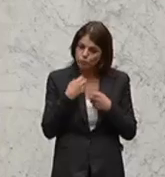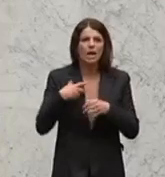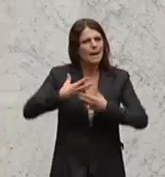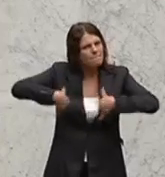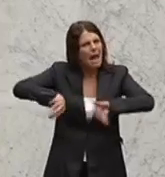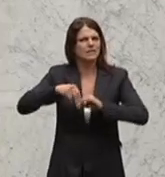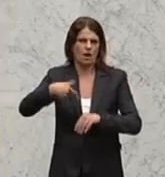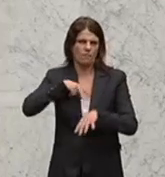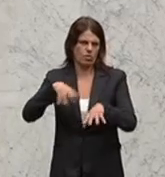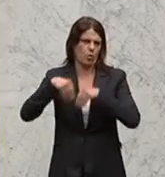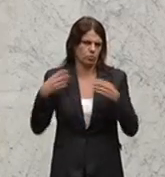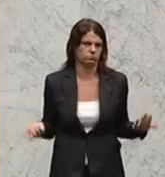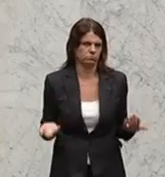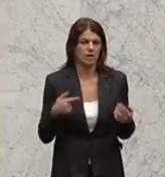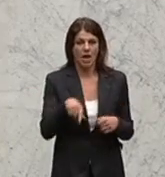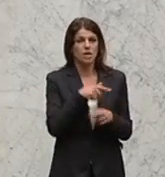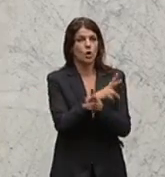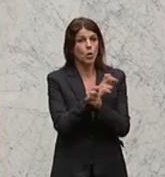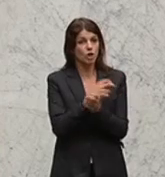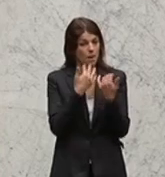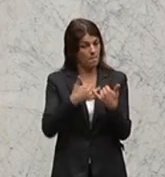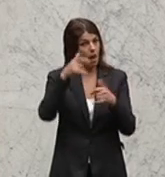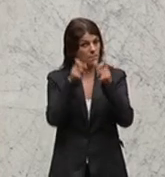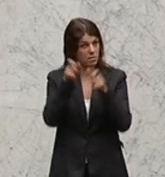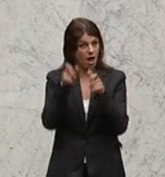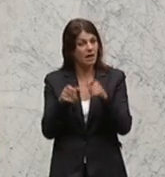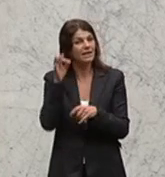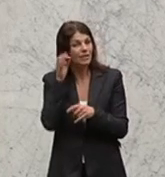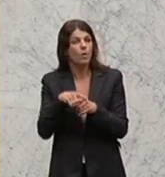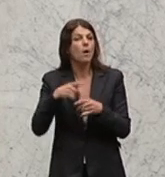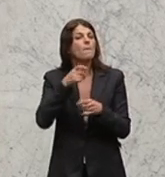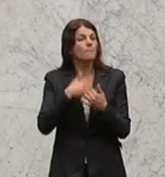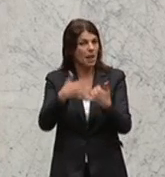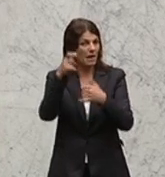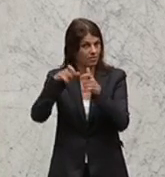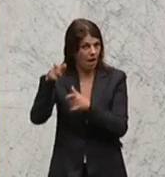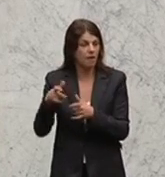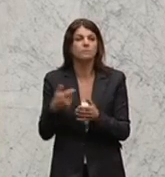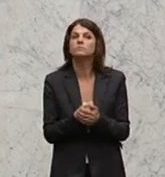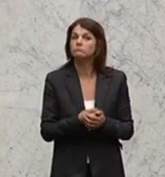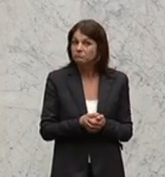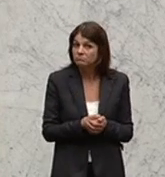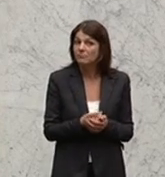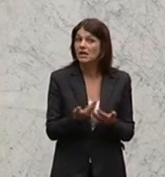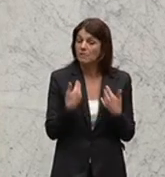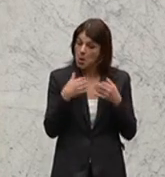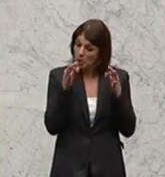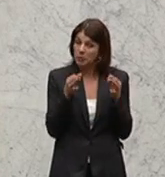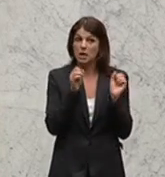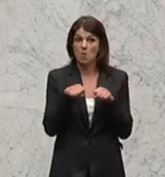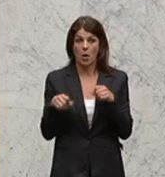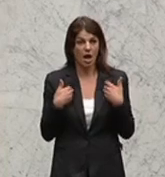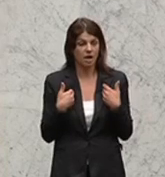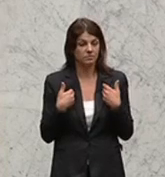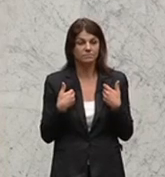tragen. Und wir haben als österreichische Parlamentarier und Parlamentarierinnen auch ein sehr wirkungsvolles Instrument,